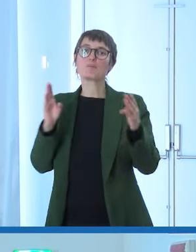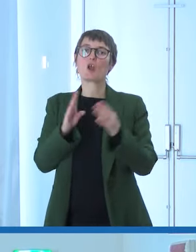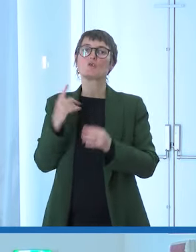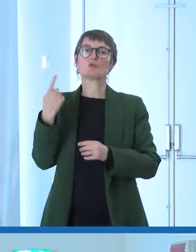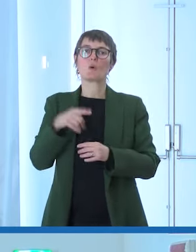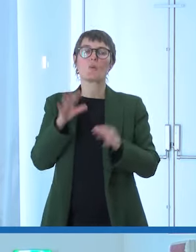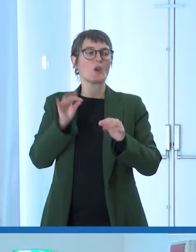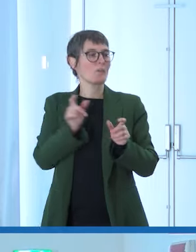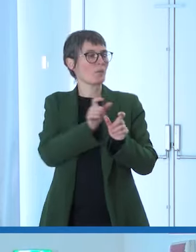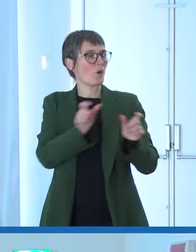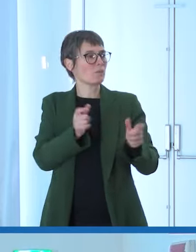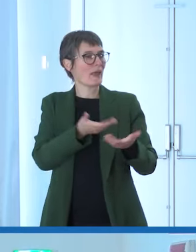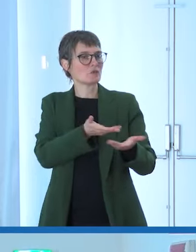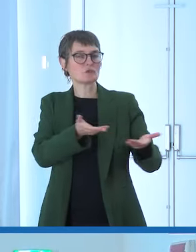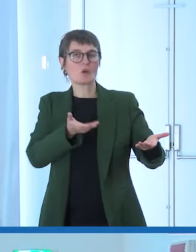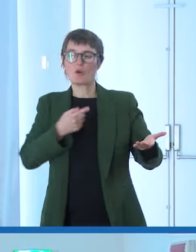persone.